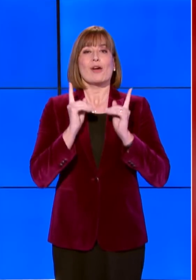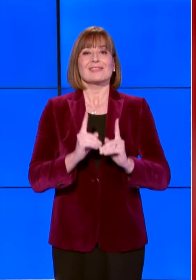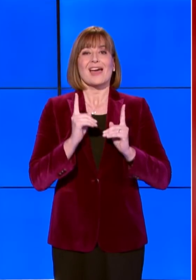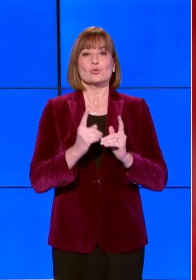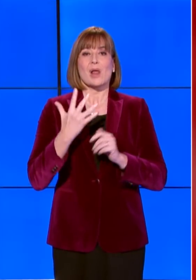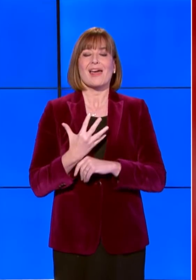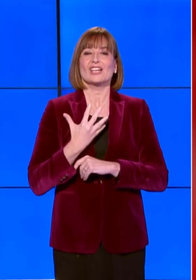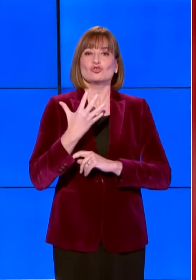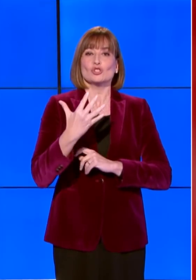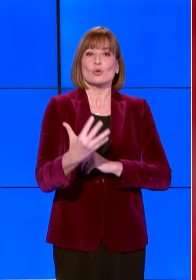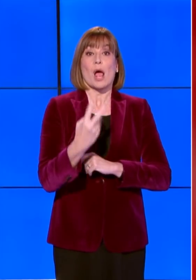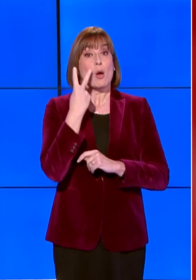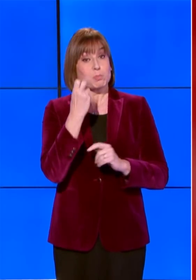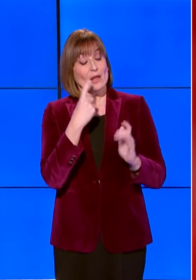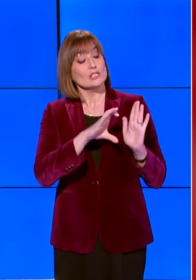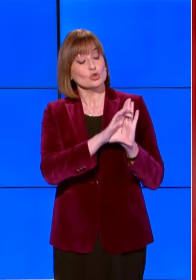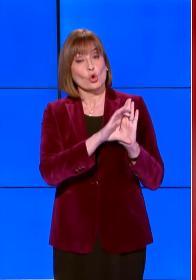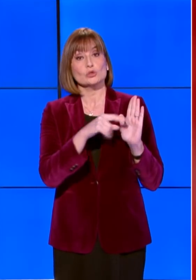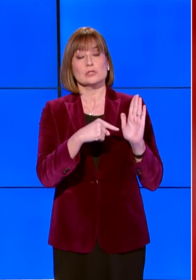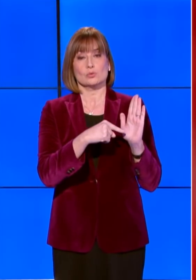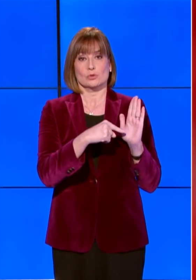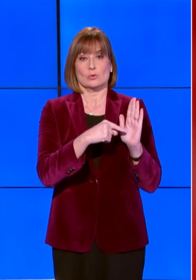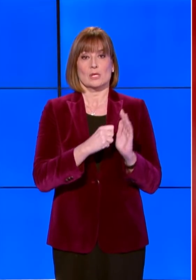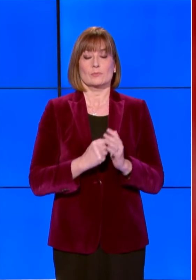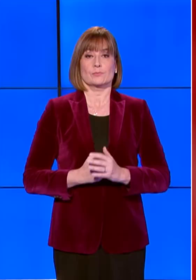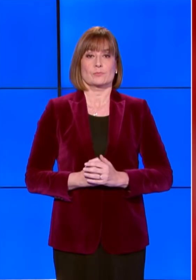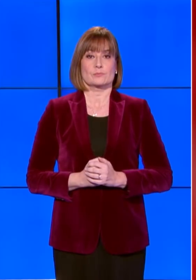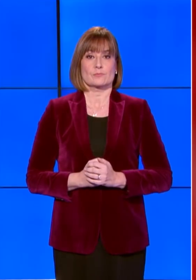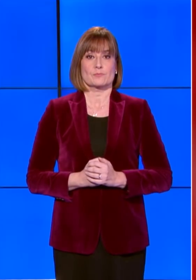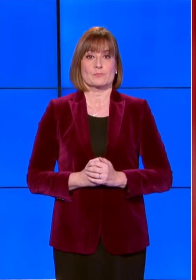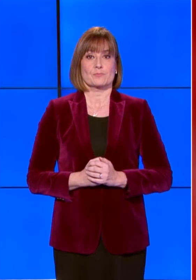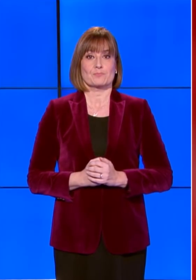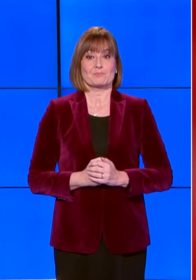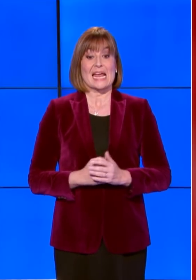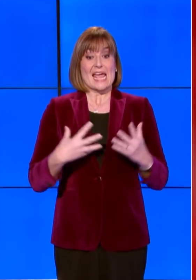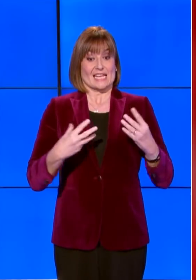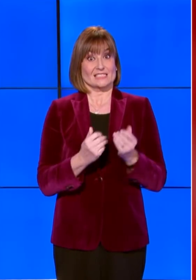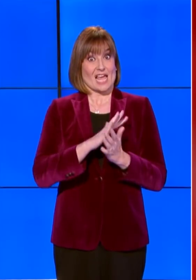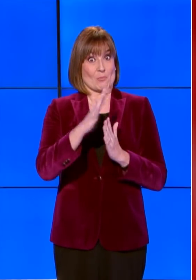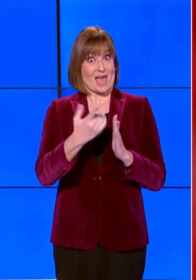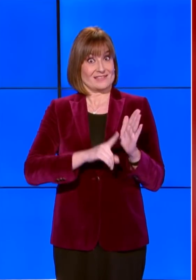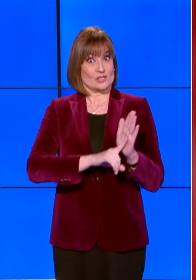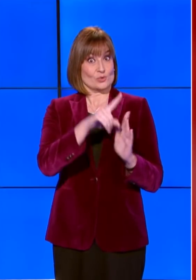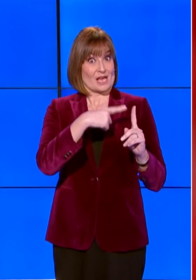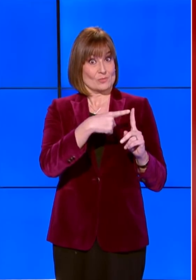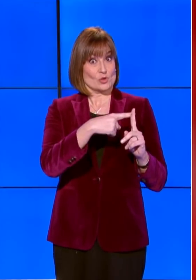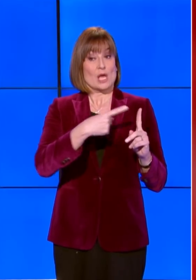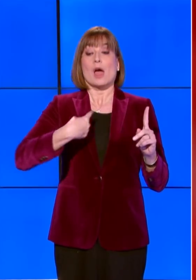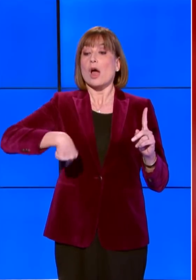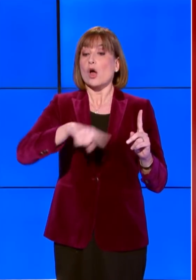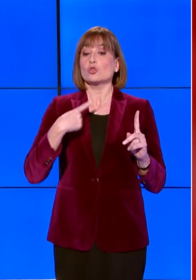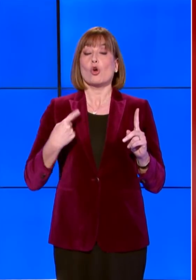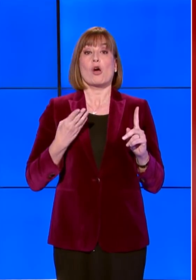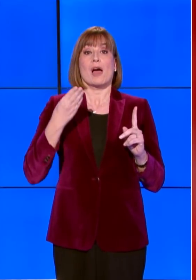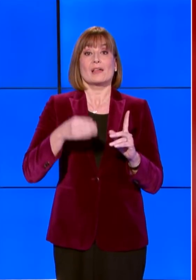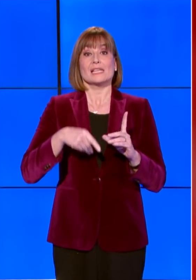cinque anni previsto dalla Costituzione. Insieme ad altri esiti positivi andremo a votare con